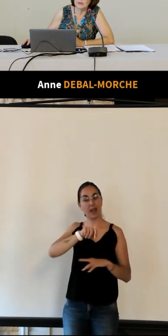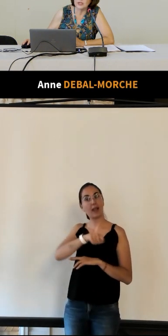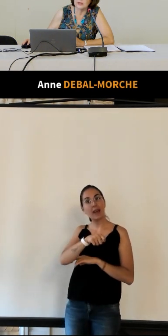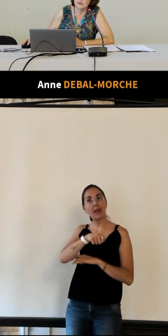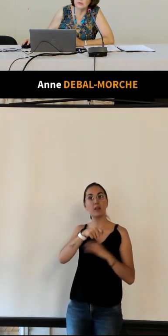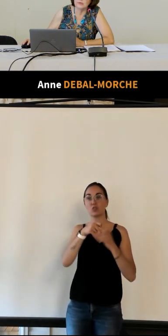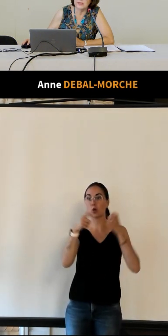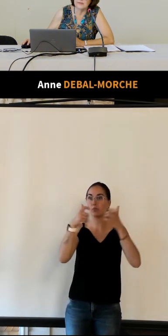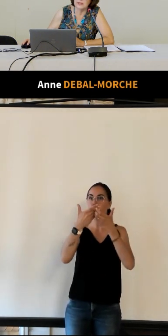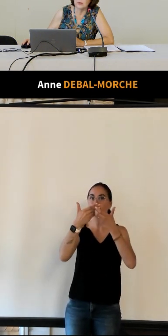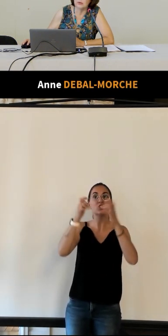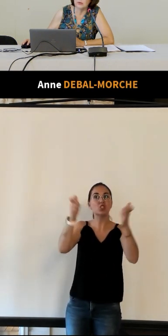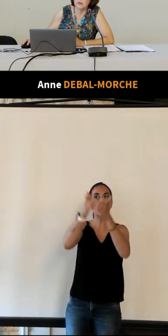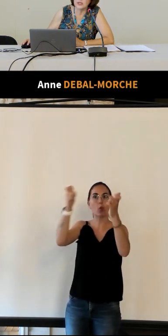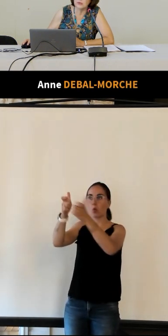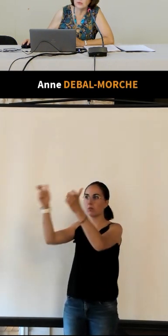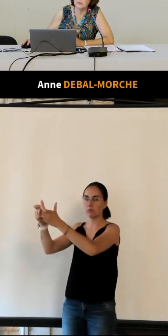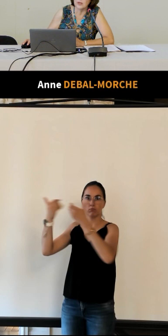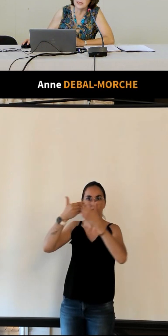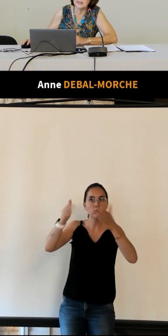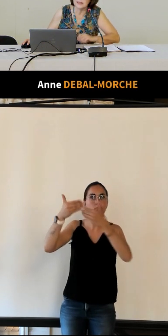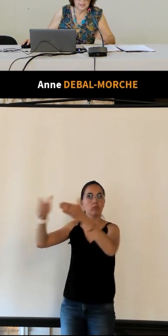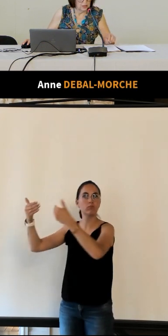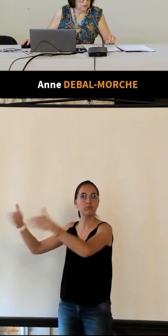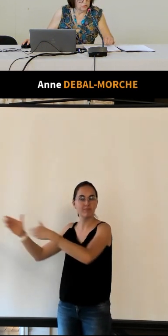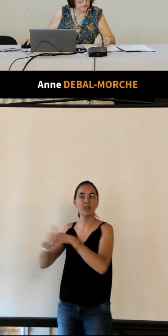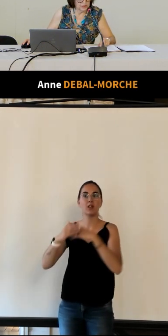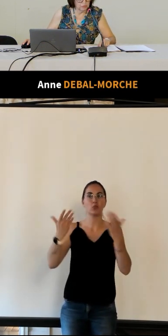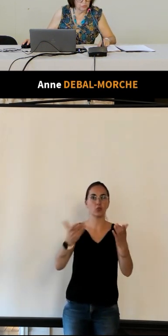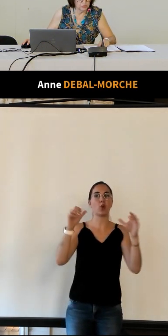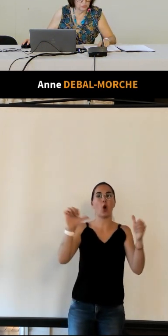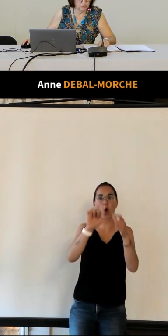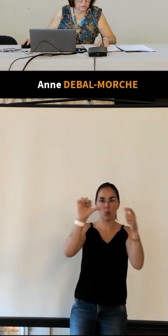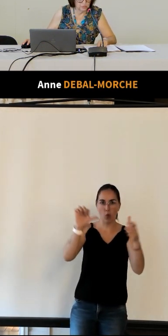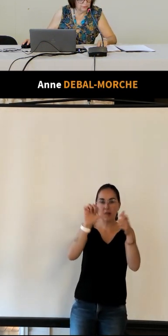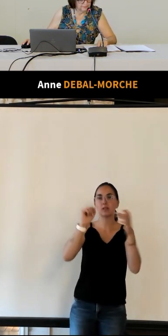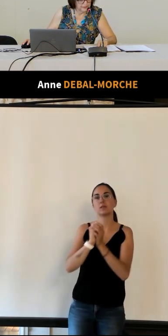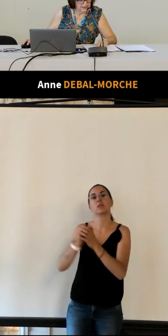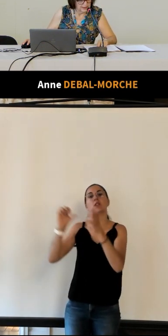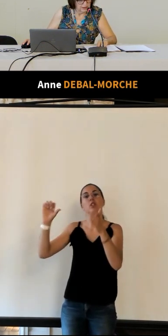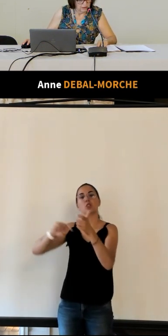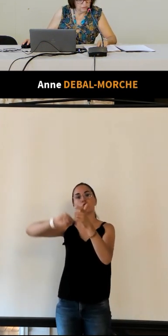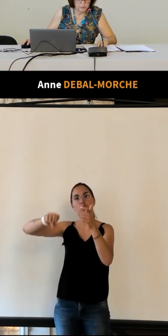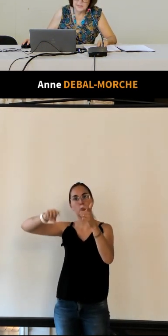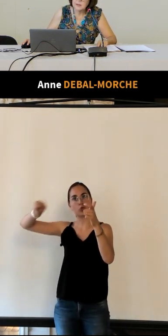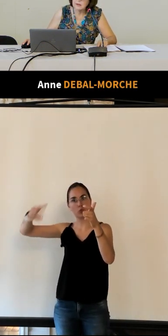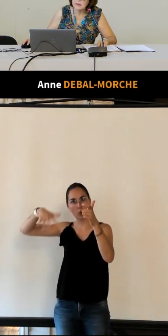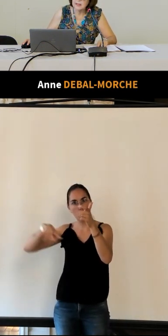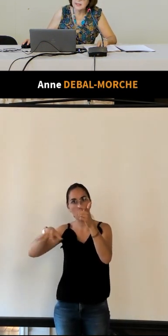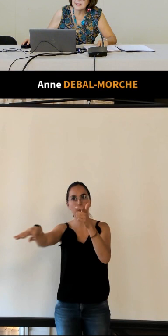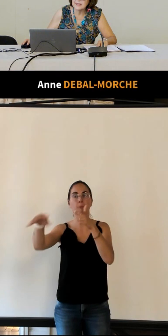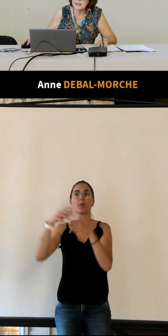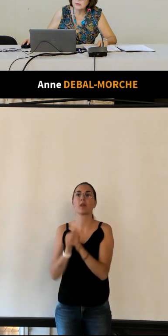différents châteaux donc vous avez le château d'Amboise le château de Chenonceau ensuite